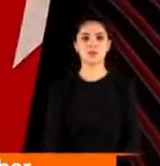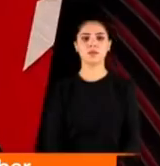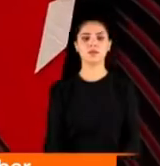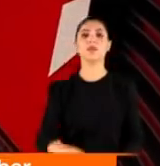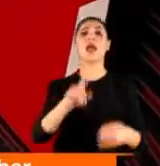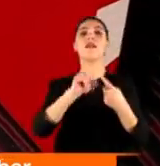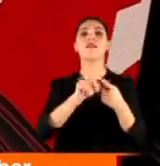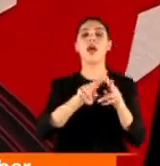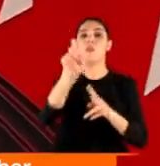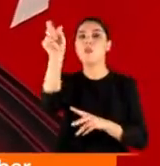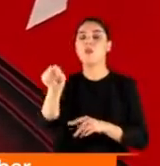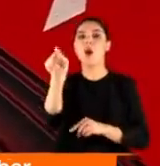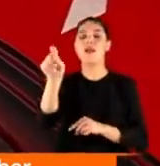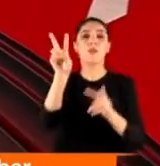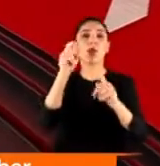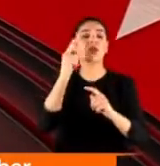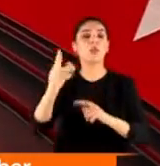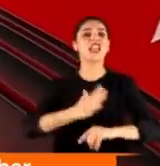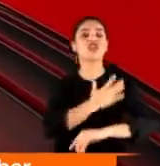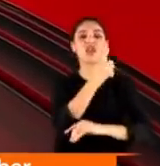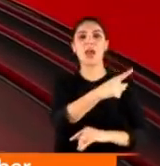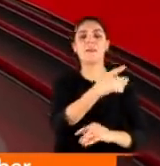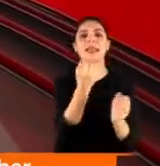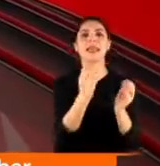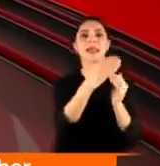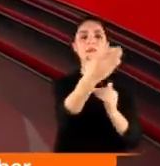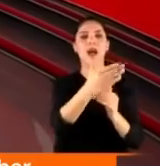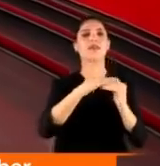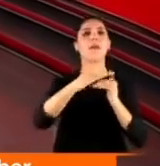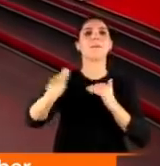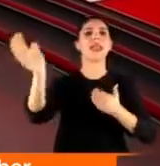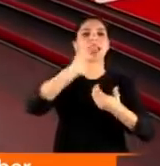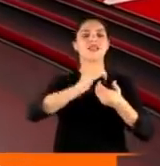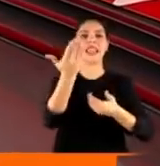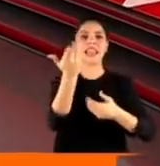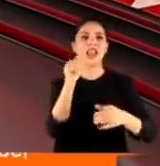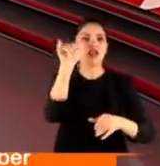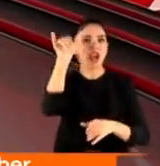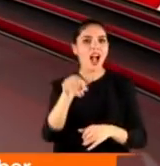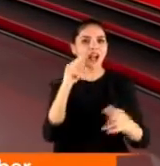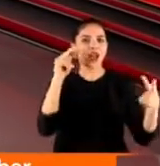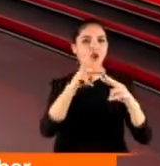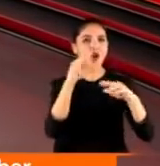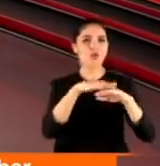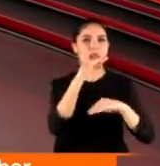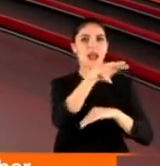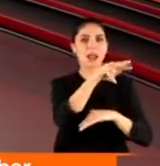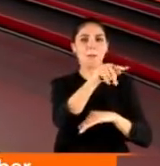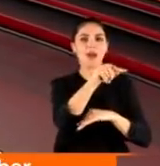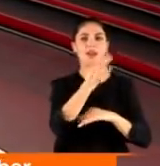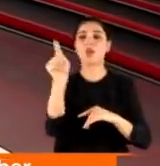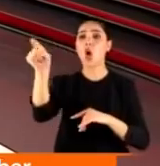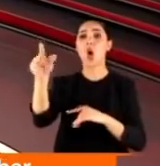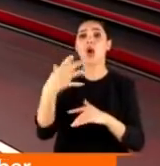Ve Muharrem İnce cephesi CHP ve İYİ Parti Millet İttifakı'nın geleceği hakkında görüşmeler yürütürken o